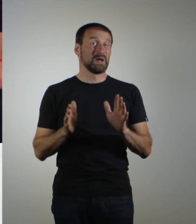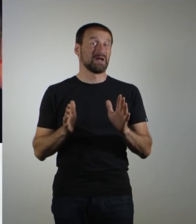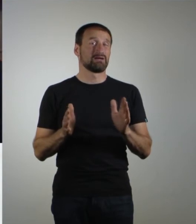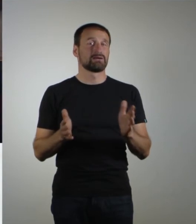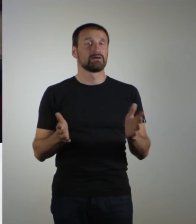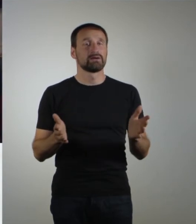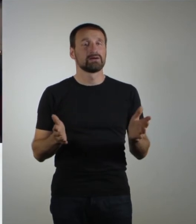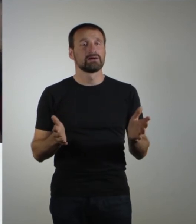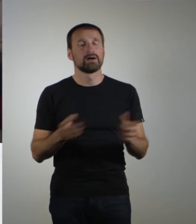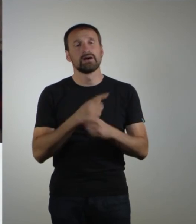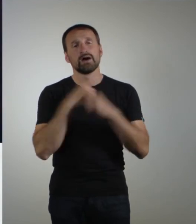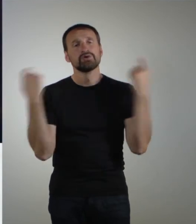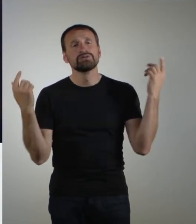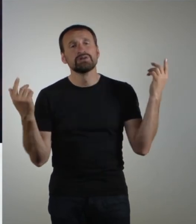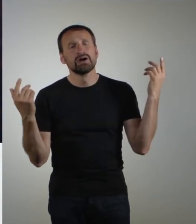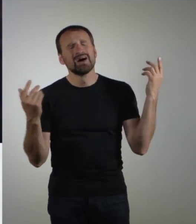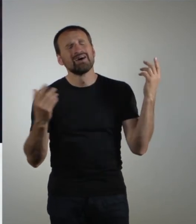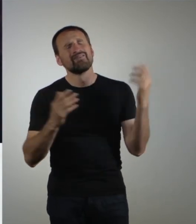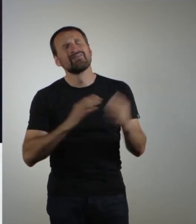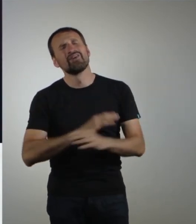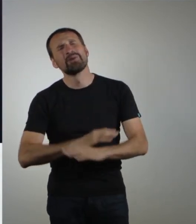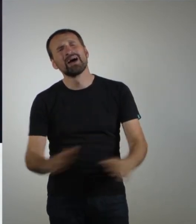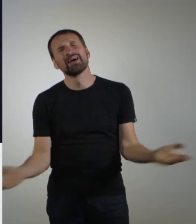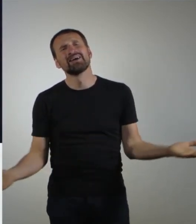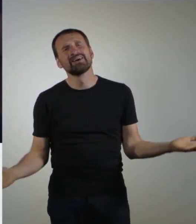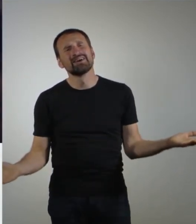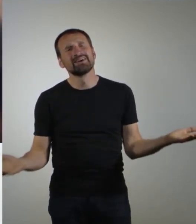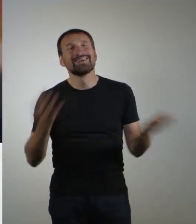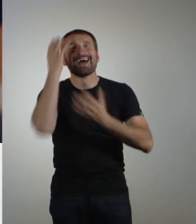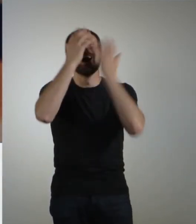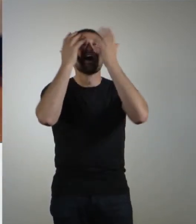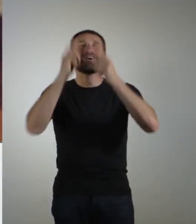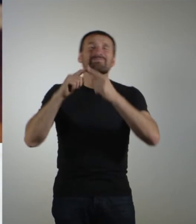Da ist es passiert. Aus. Vorbei. Der Traum von der nächsten Runde.